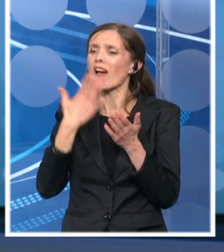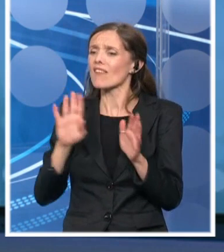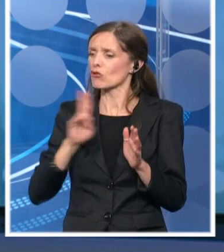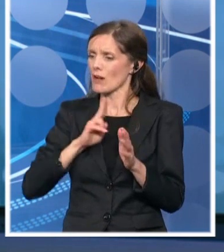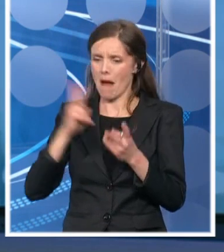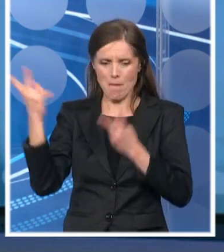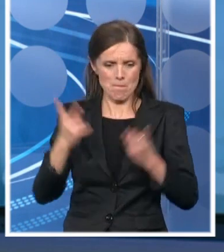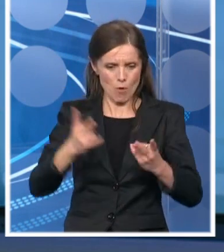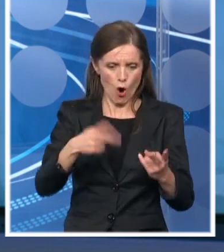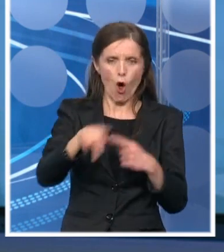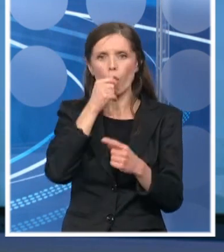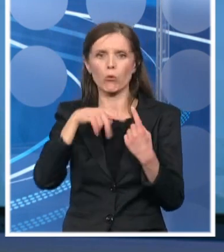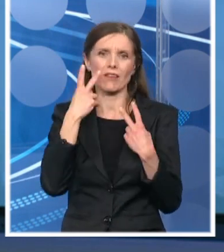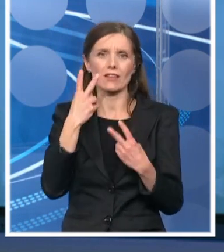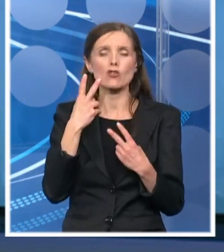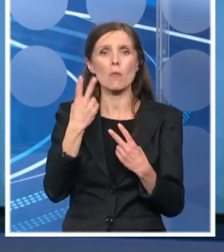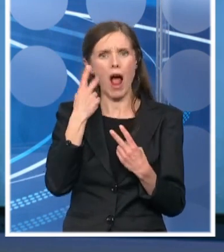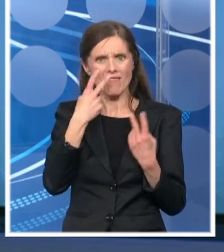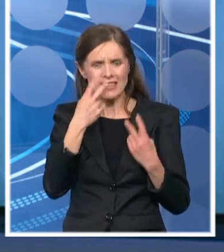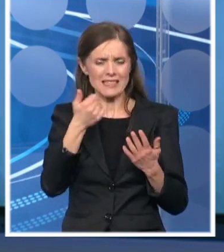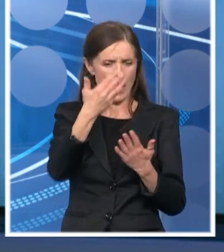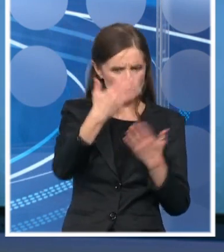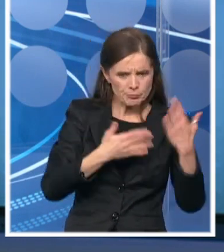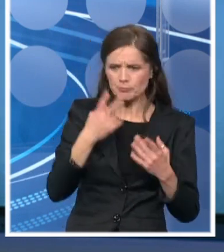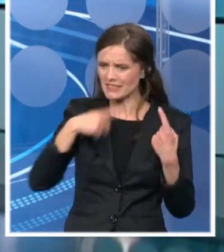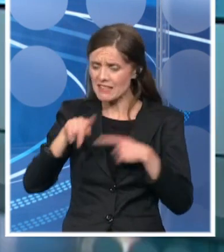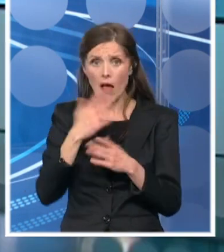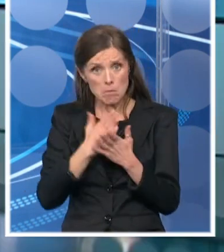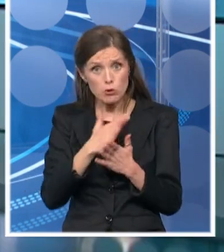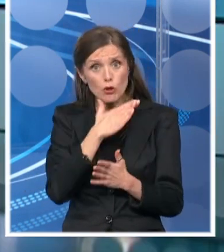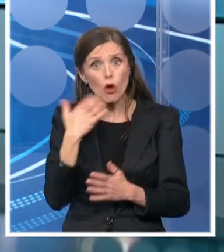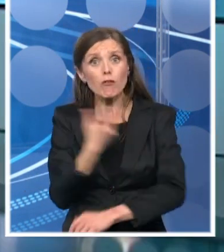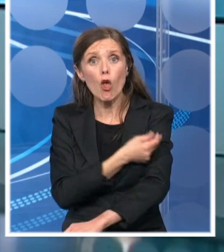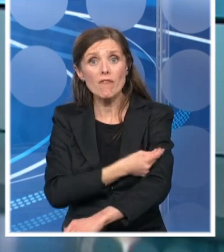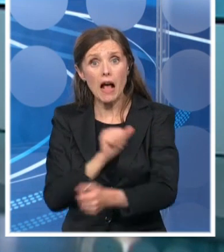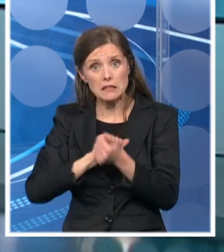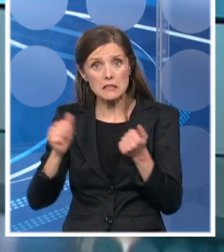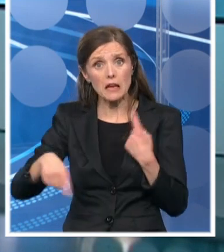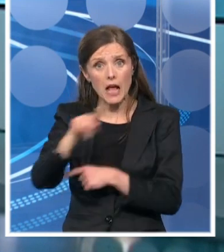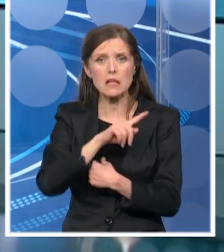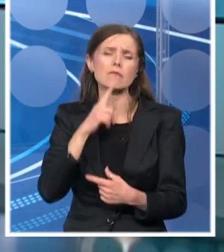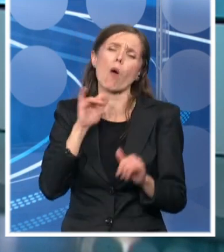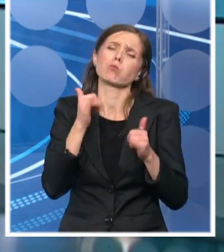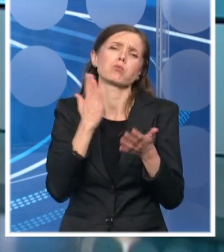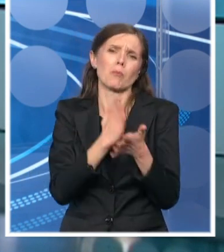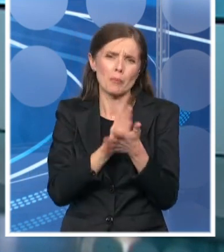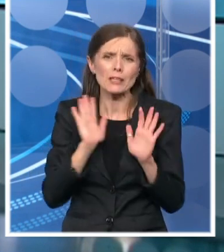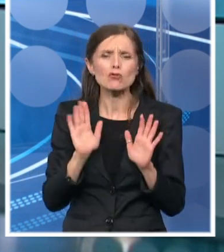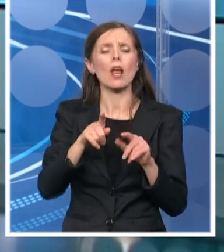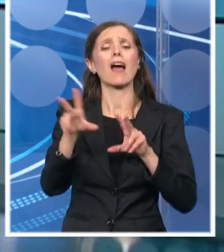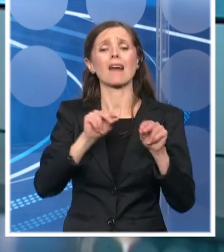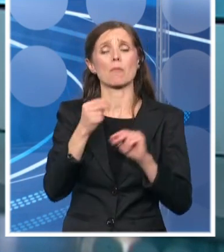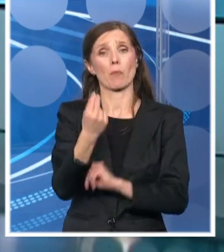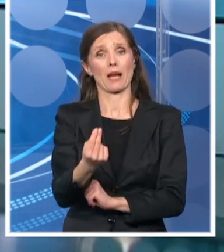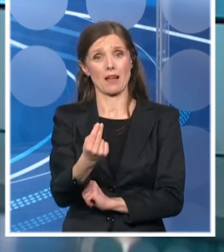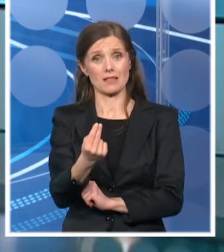vidimo sve ove podatke, da li će biti dovoljno vakcina za sve? Apsolutno. Kao što sam ugovorila, Republika Srbije